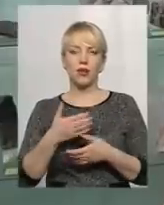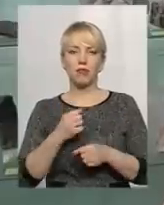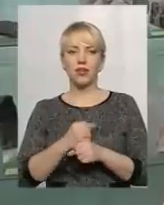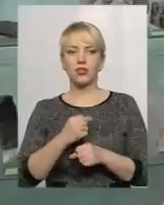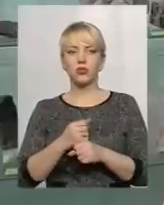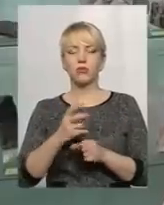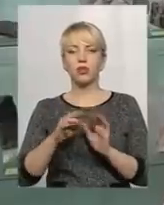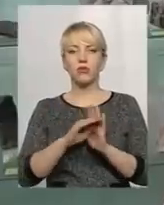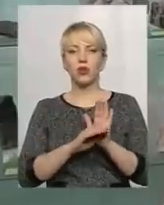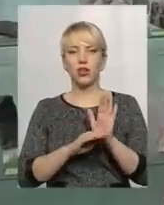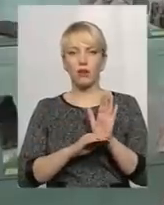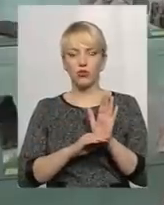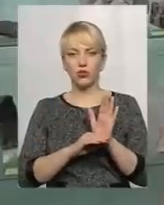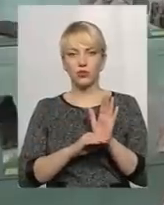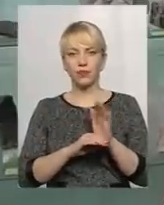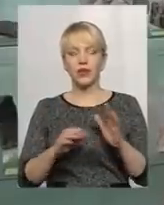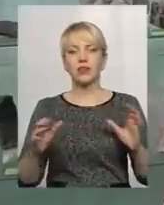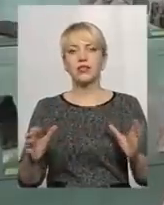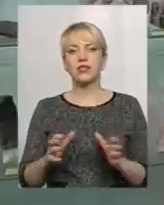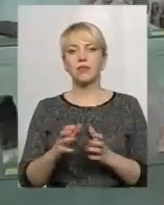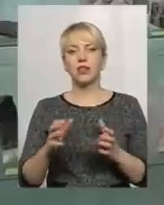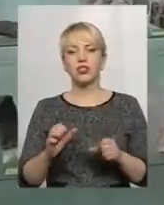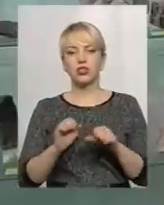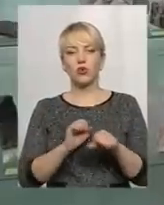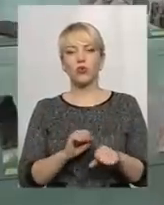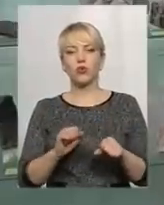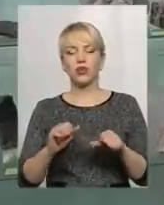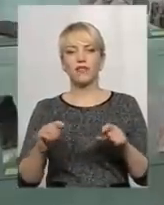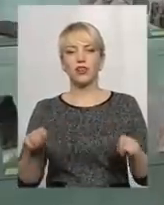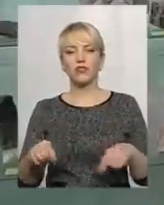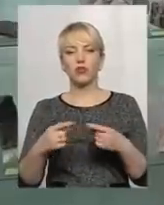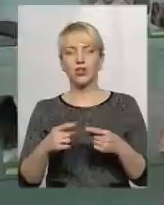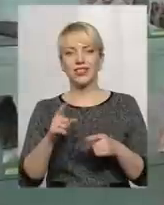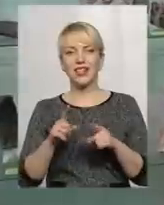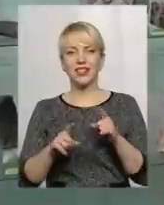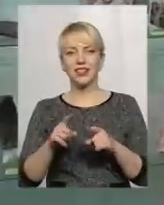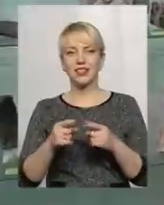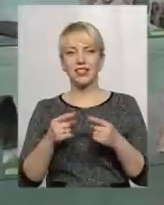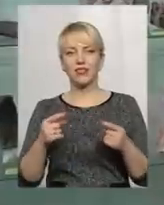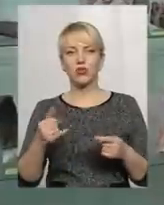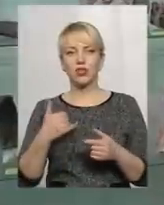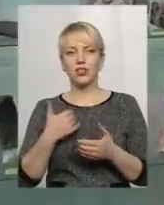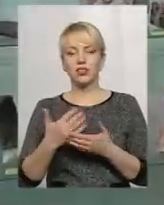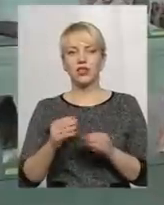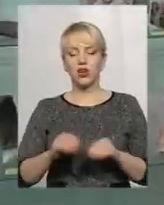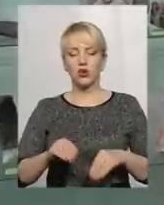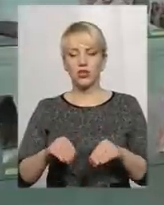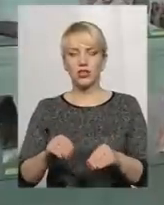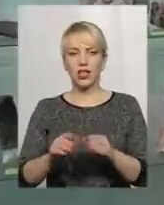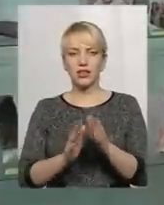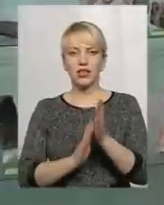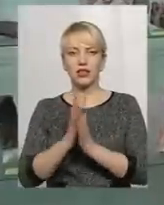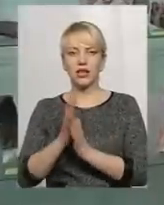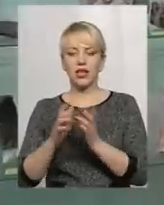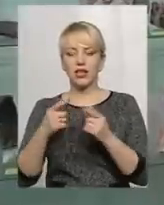збереження, охорони відтворення рідкісних видів. Є в нас розсадник в ботанічному саду, де